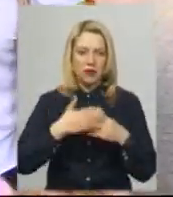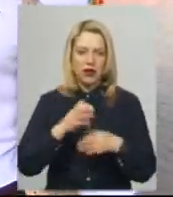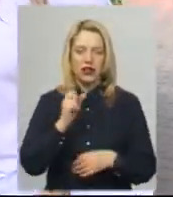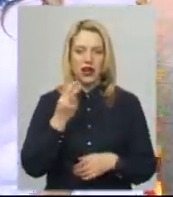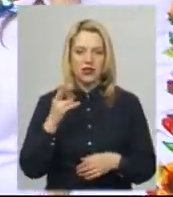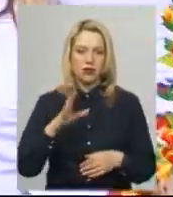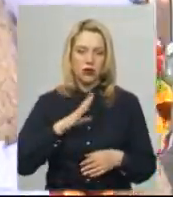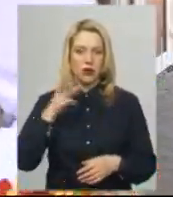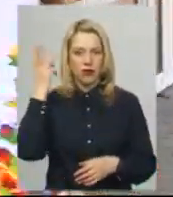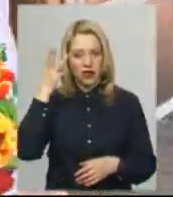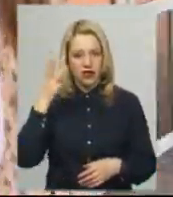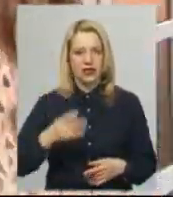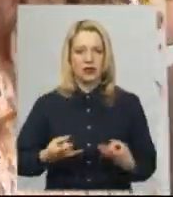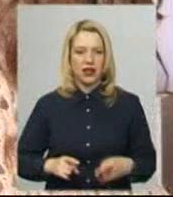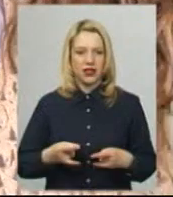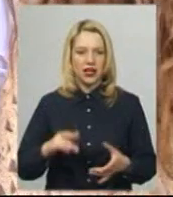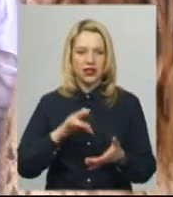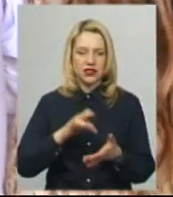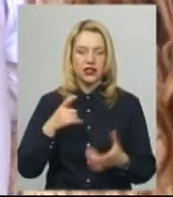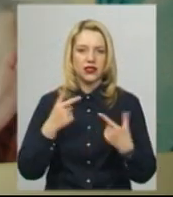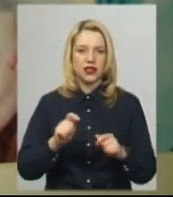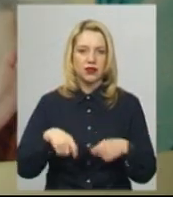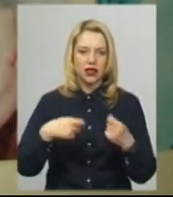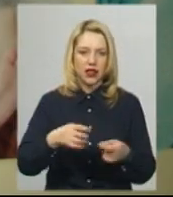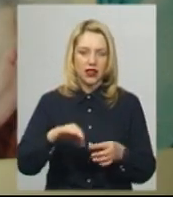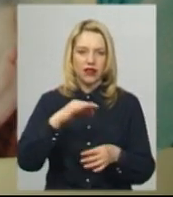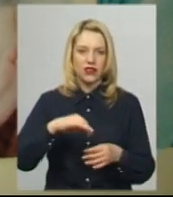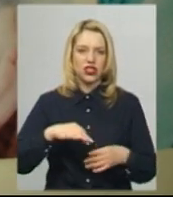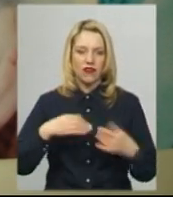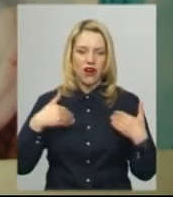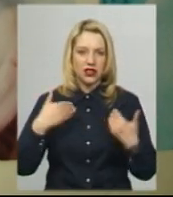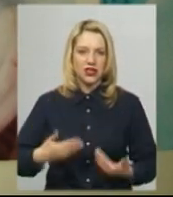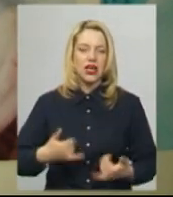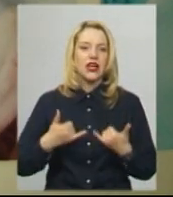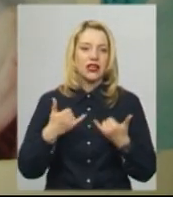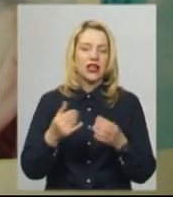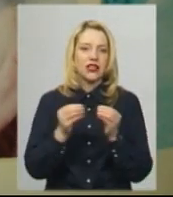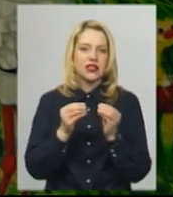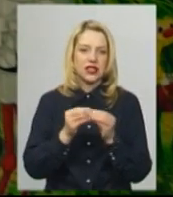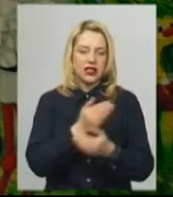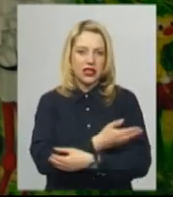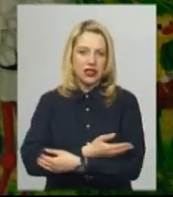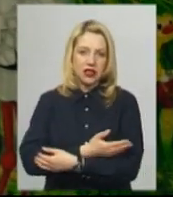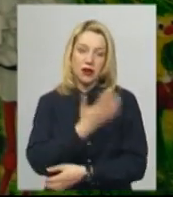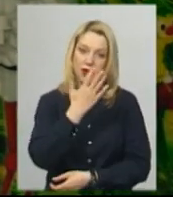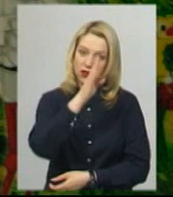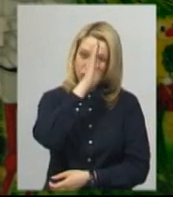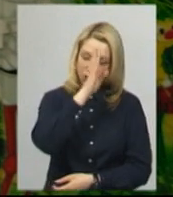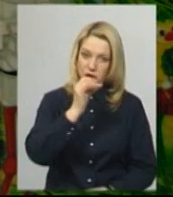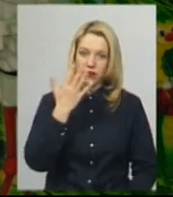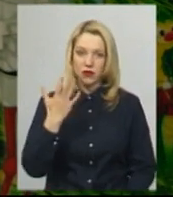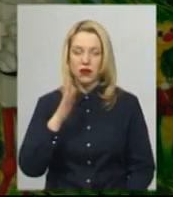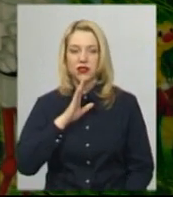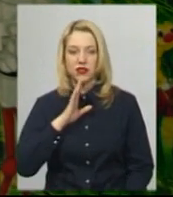Хмельницькому міському перинатальному центрі, де передали вишиванки для десятину народжених немовлят – п'ятьох хлопчиків і п'ятьох